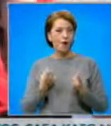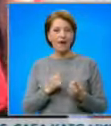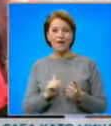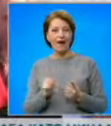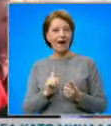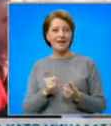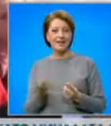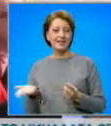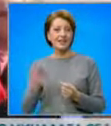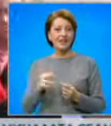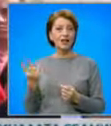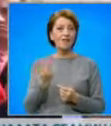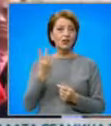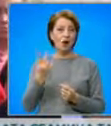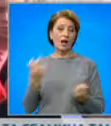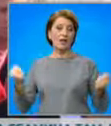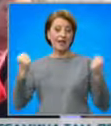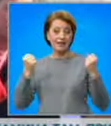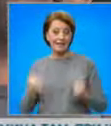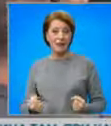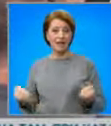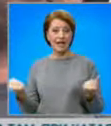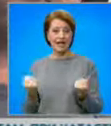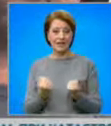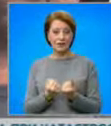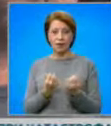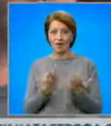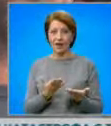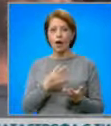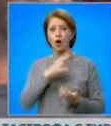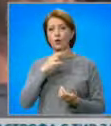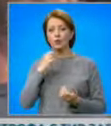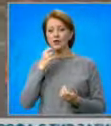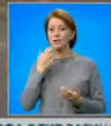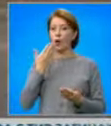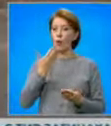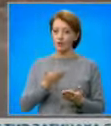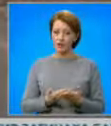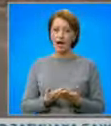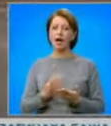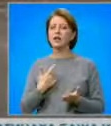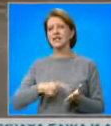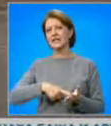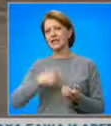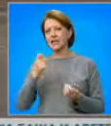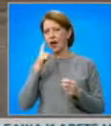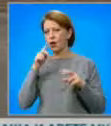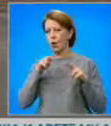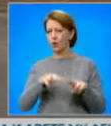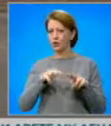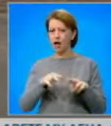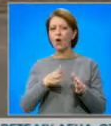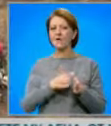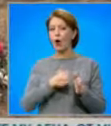катастрофа. Стоим в момента върху кървавото зърно. От полицията обещаха на първо време по-засилен контрол от органите на реда в опасния